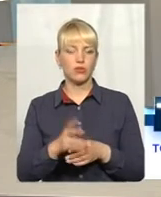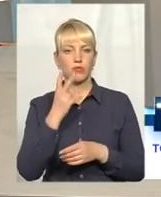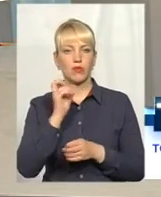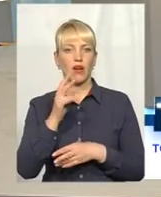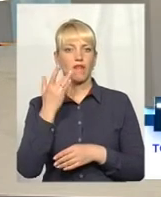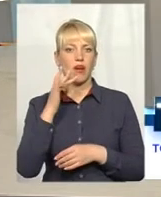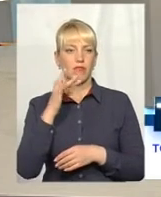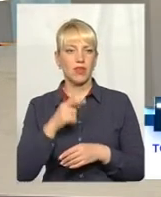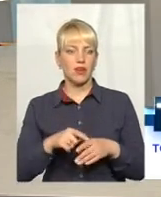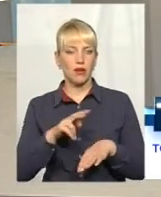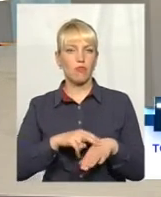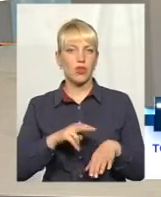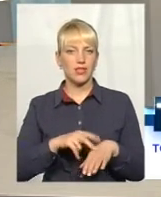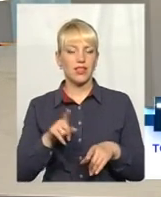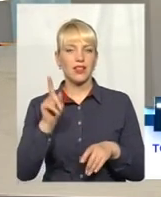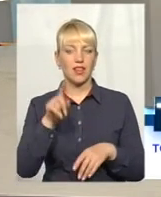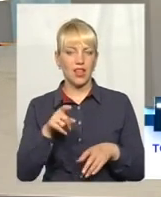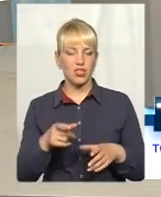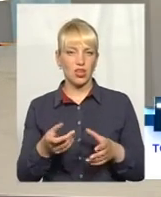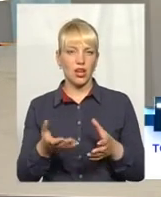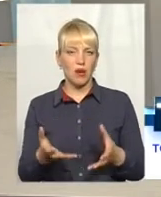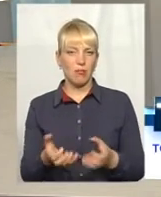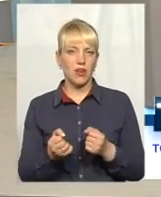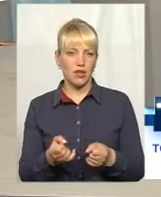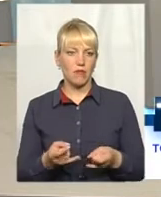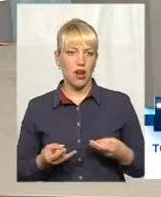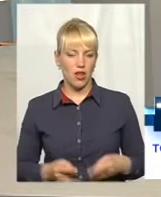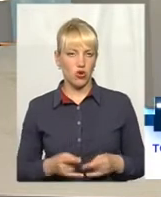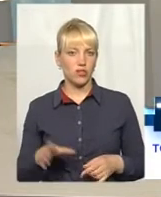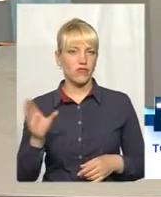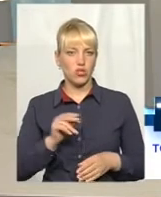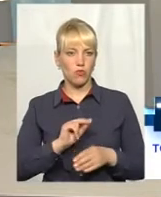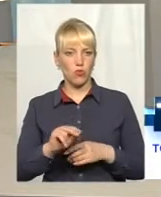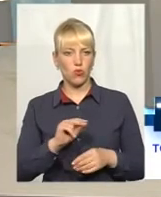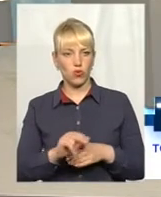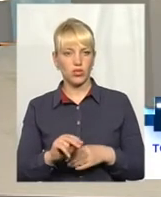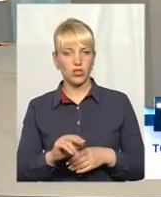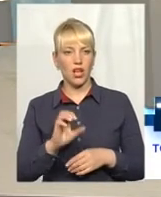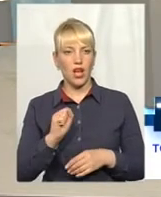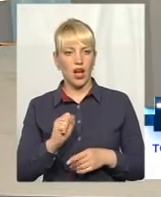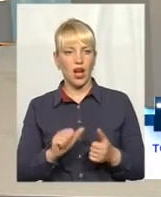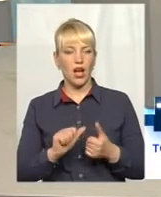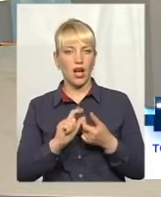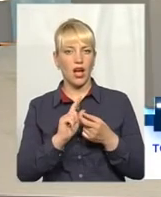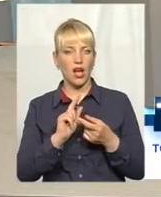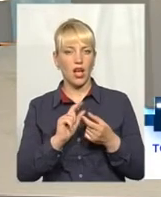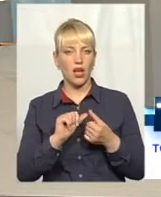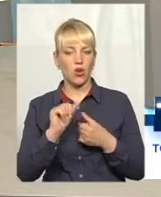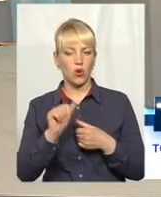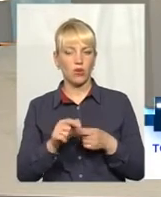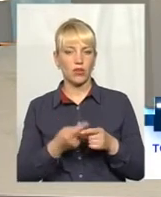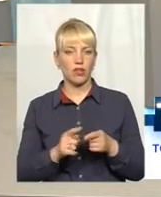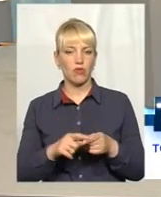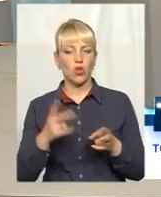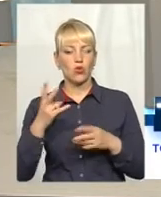Америкі поліцейські, навіть роди приймали. Тобто всім їх учат. А кроме того, учиться